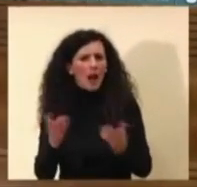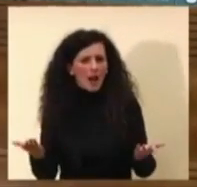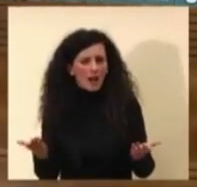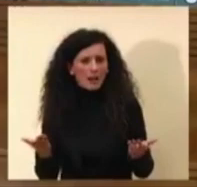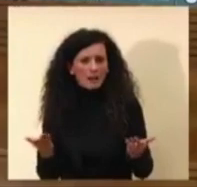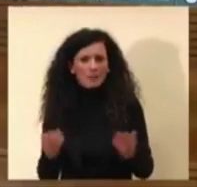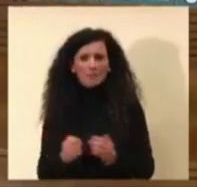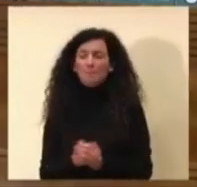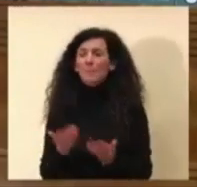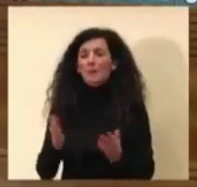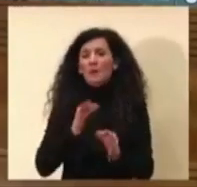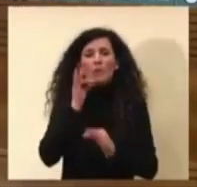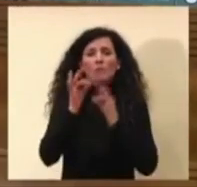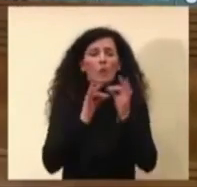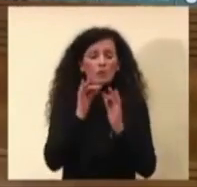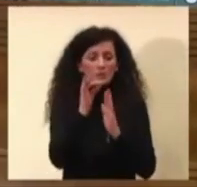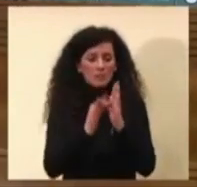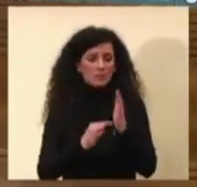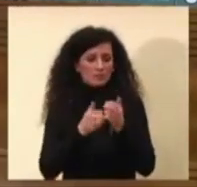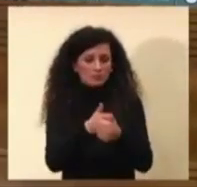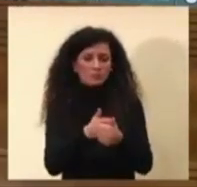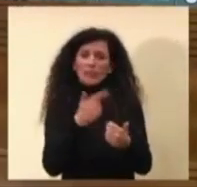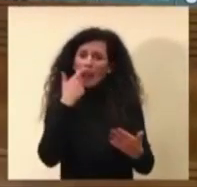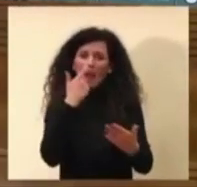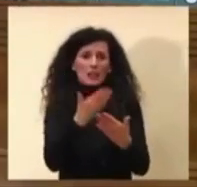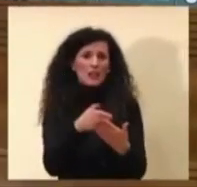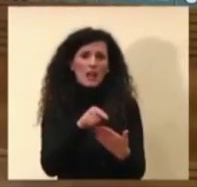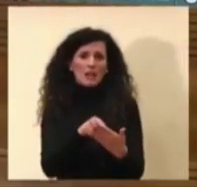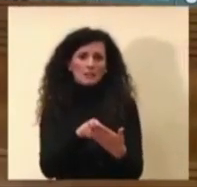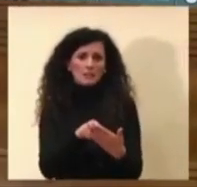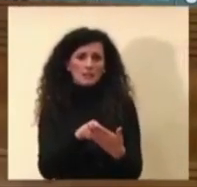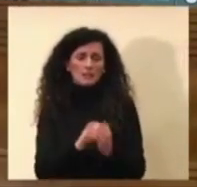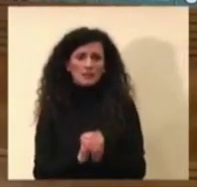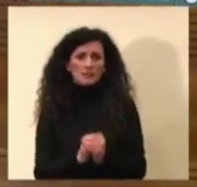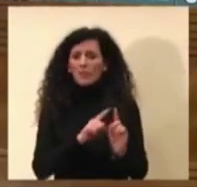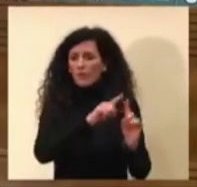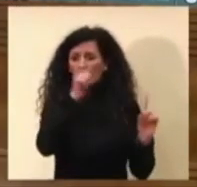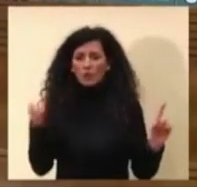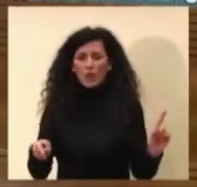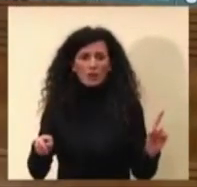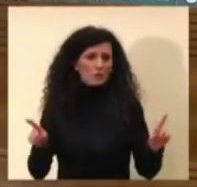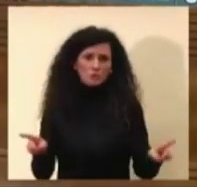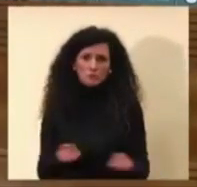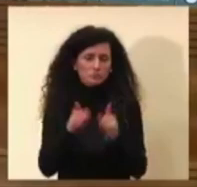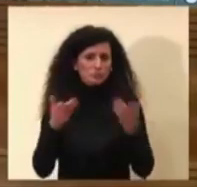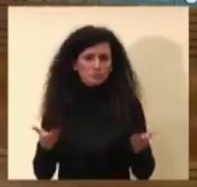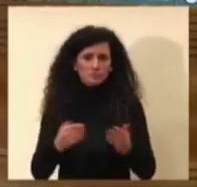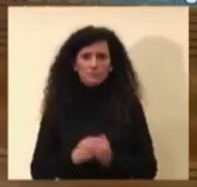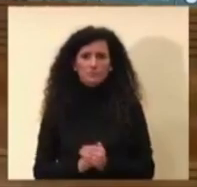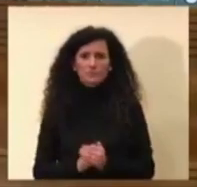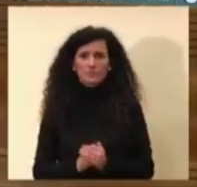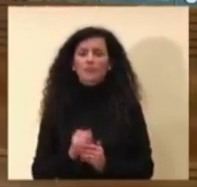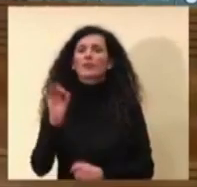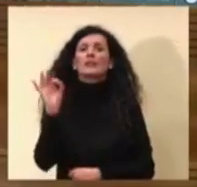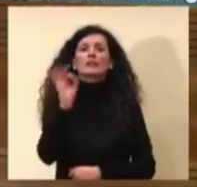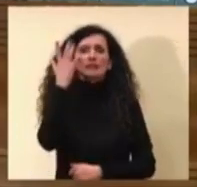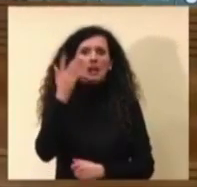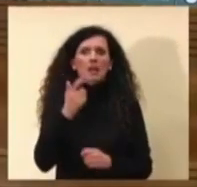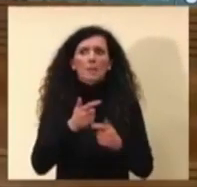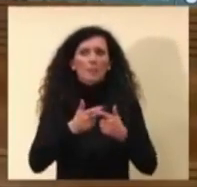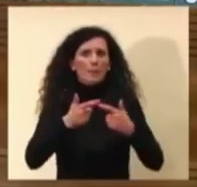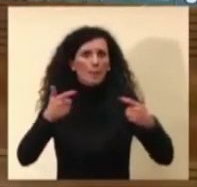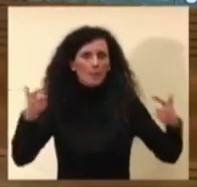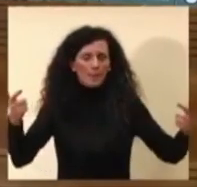vuol dire misure adeguate e proporzionali come si è fatto come si è fatto fino ad ora chiaramente se dovesse correre di più